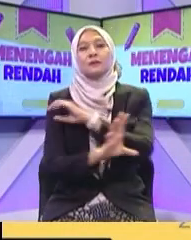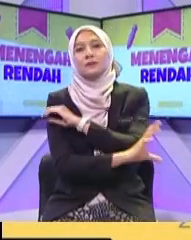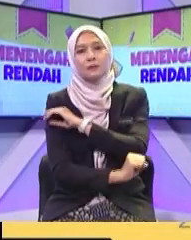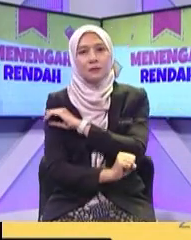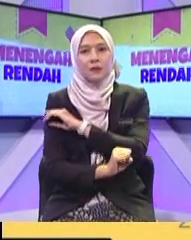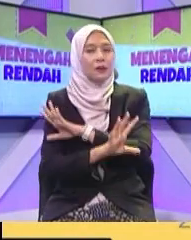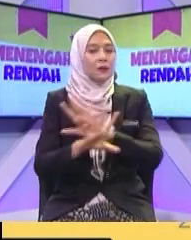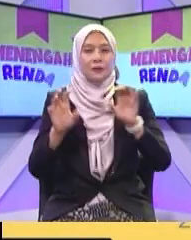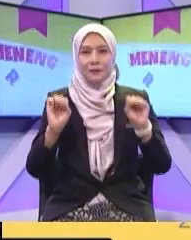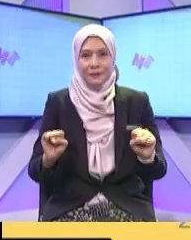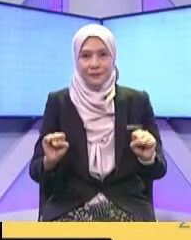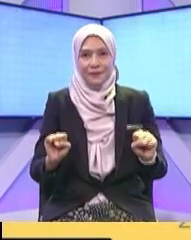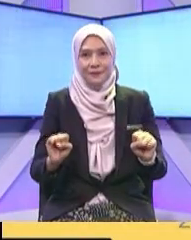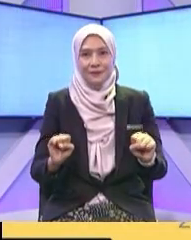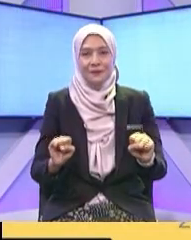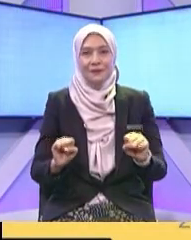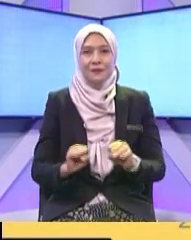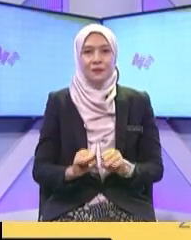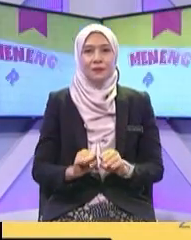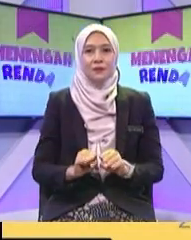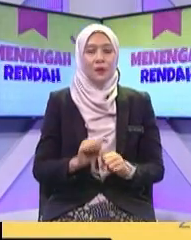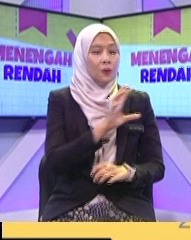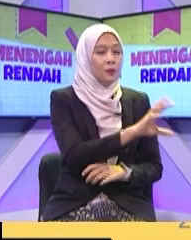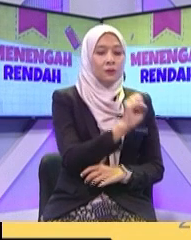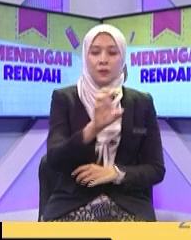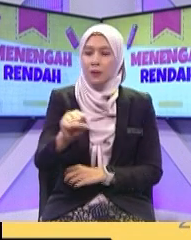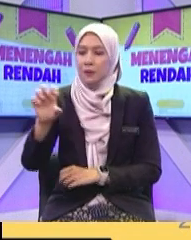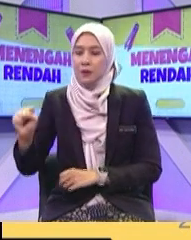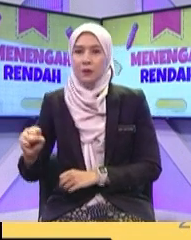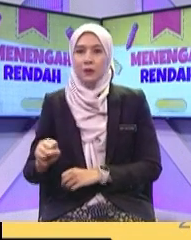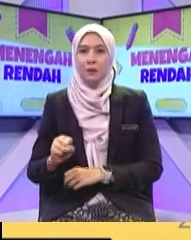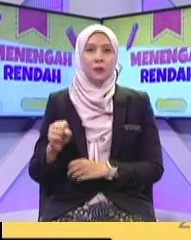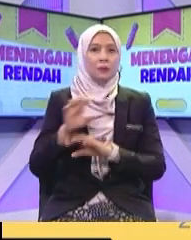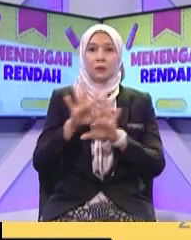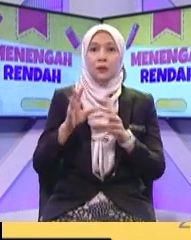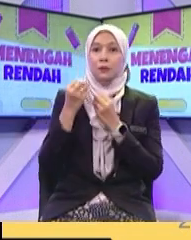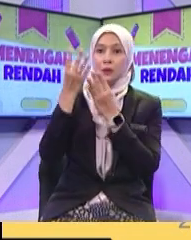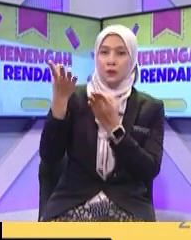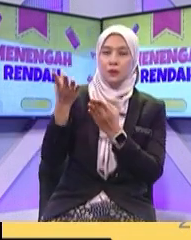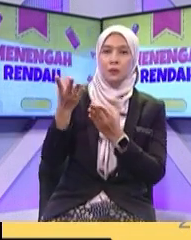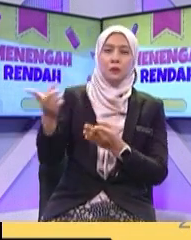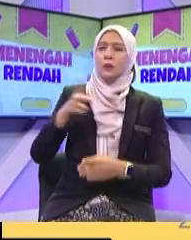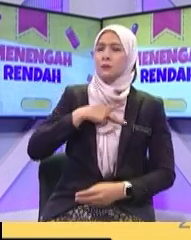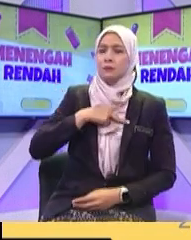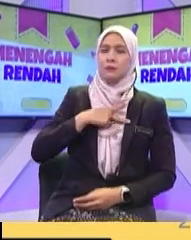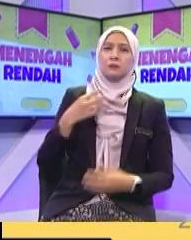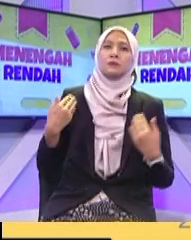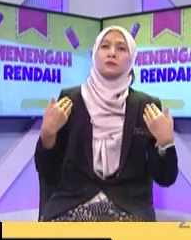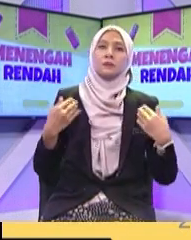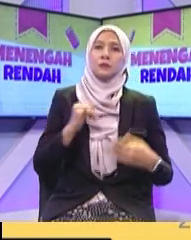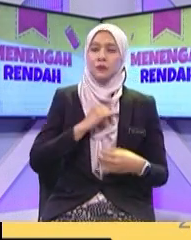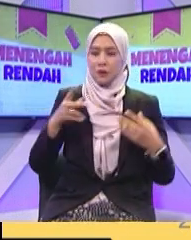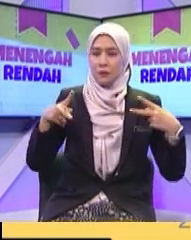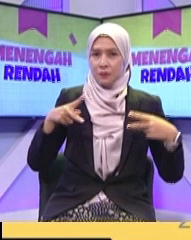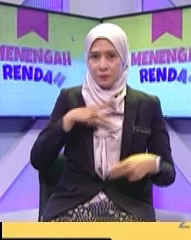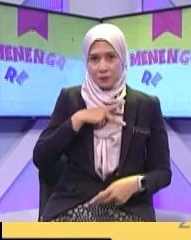mudahnya jangan curi jangan curi jangan ambil yang orang lain punya terus mengaku yang itu kita punya aduh itulah perbuatan